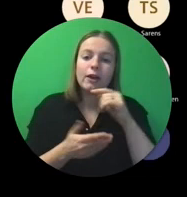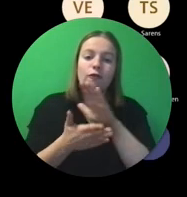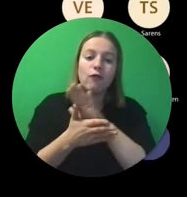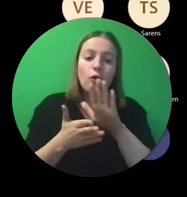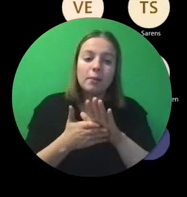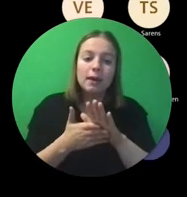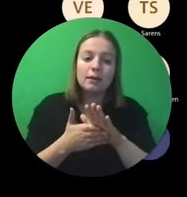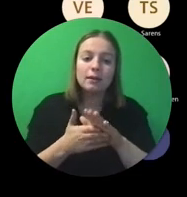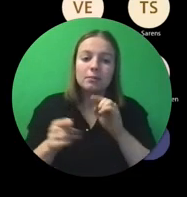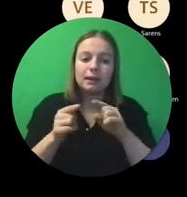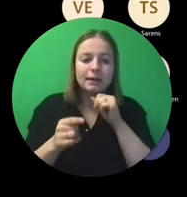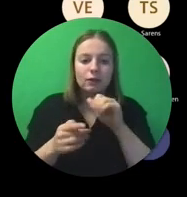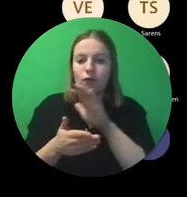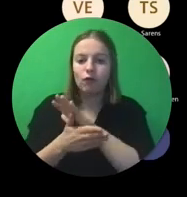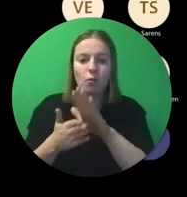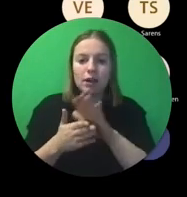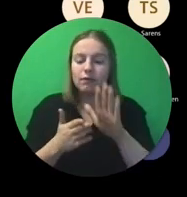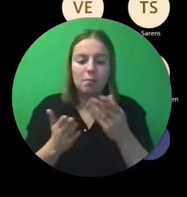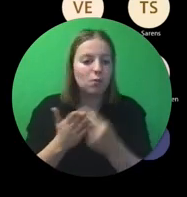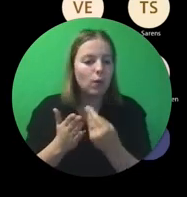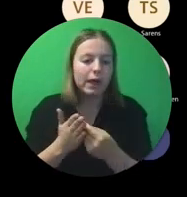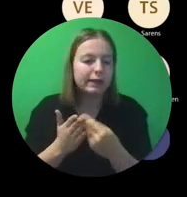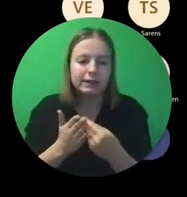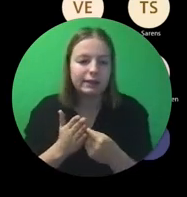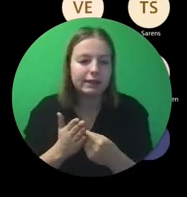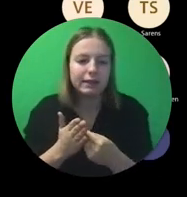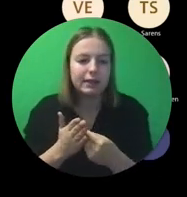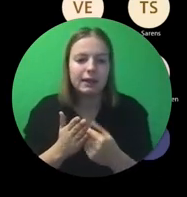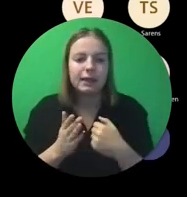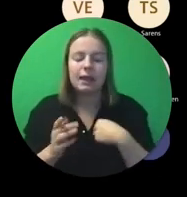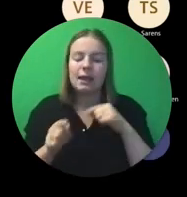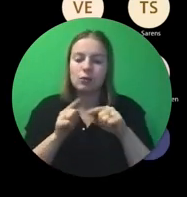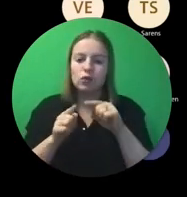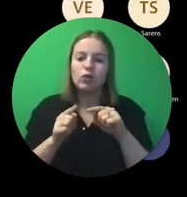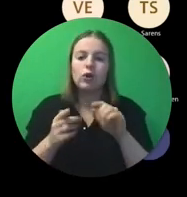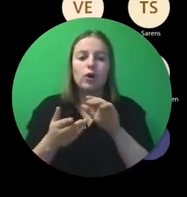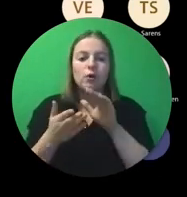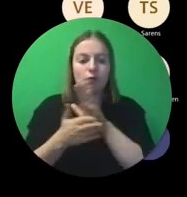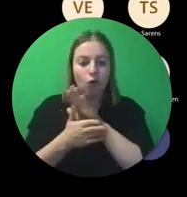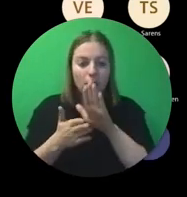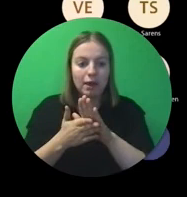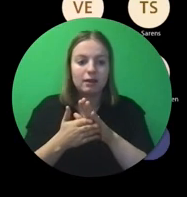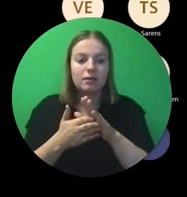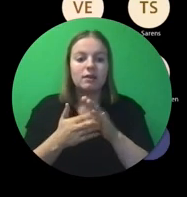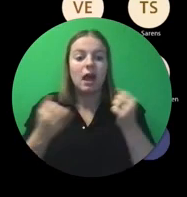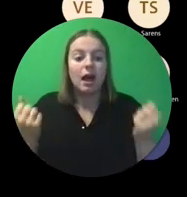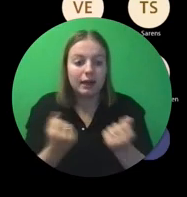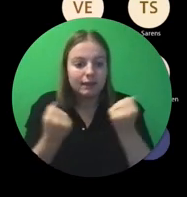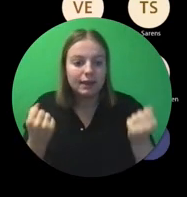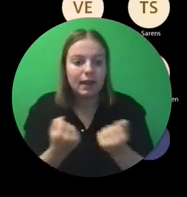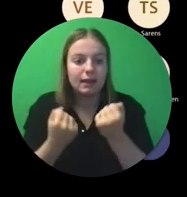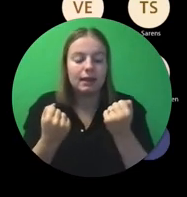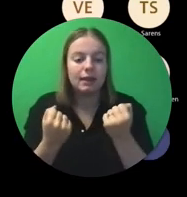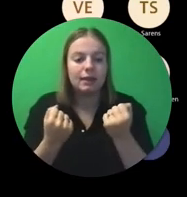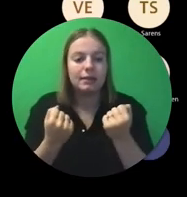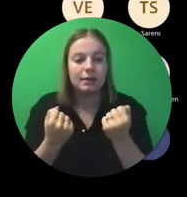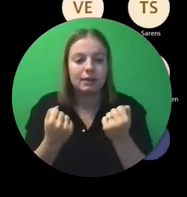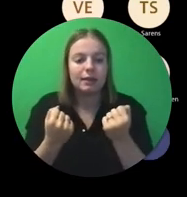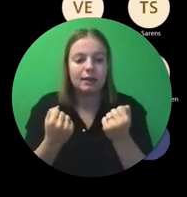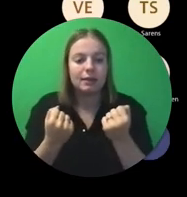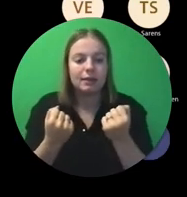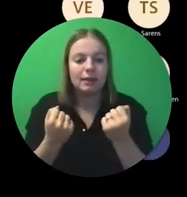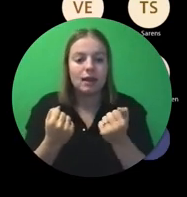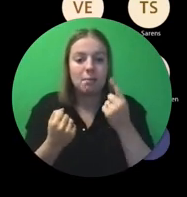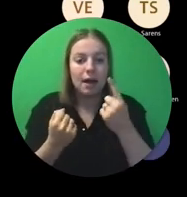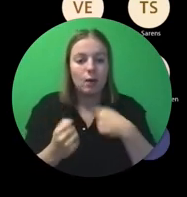bedoel ik niet voorbeelden van bewijzen. Dan bedoel ik voorbeelden van activiteiten. Waar we een heel